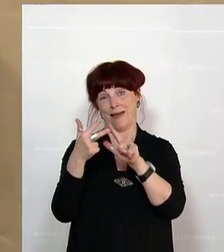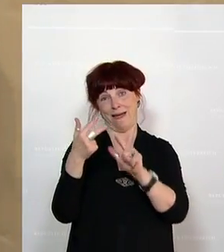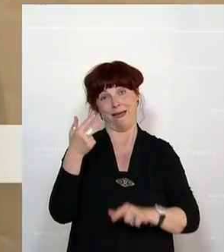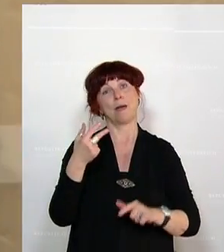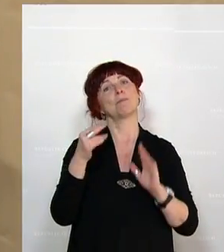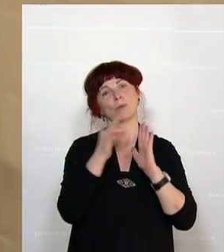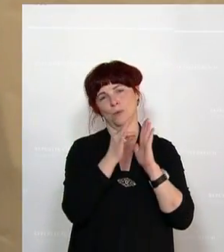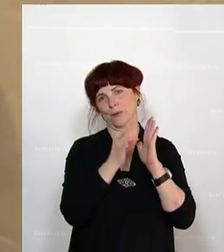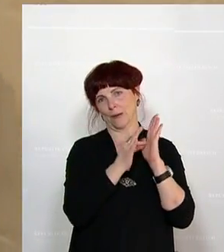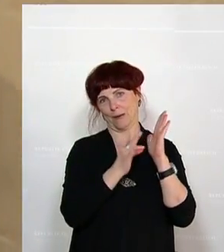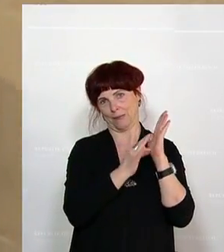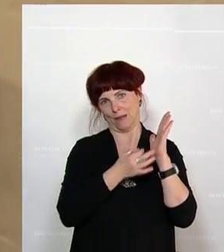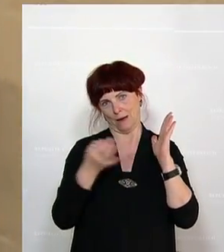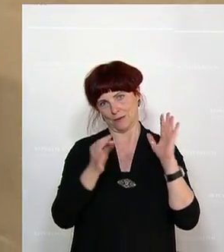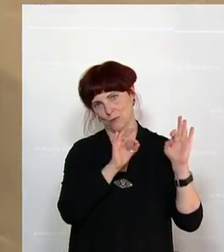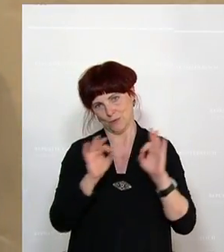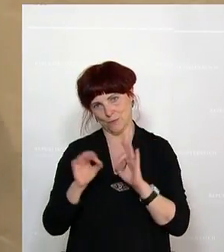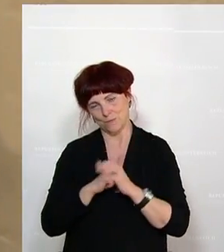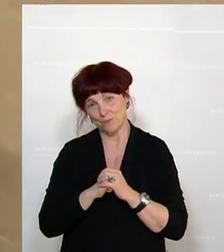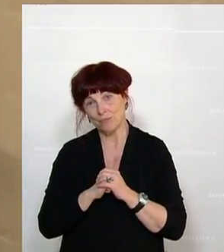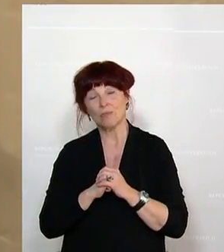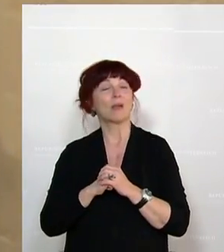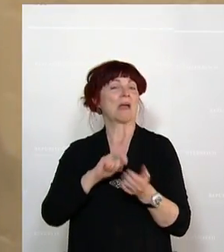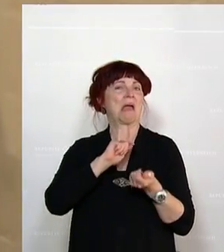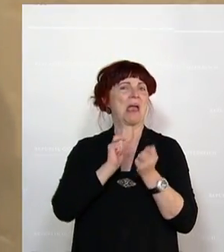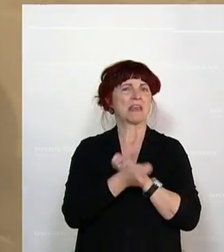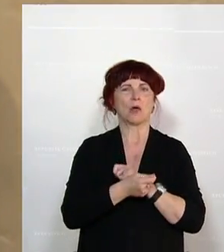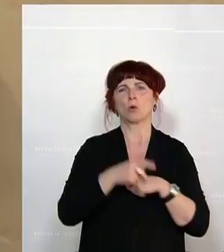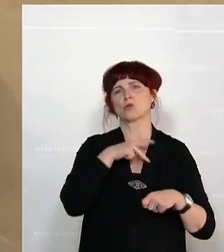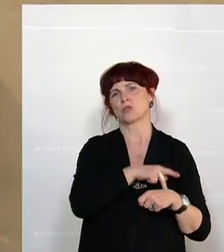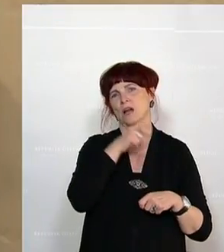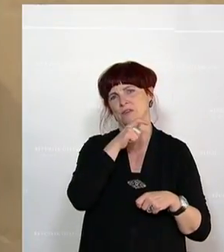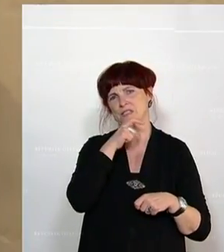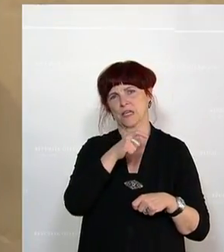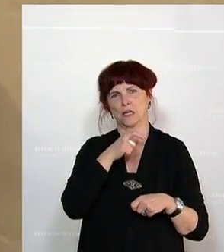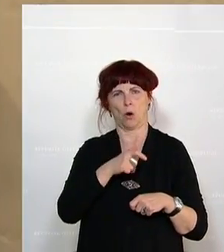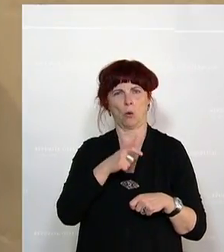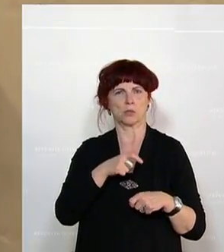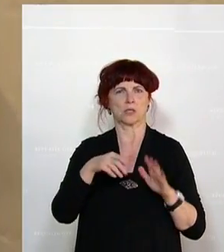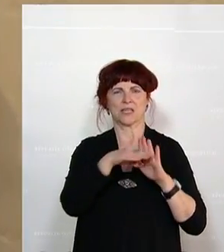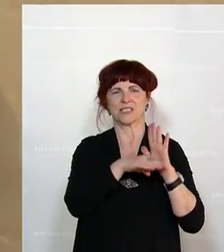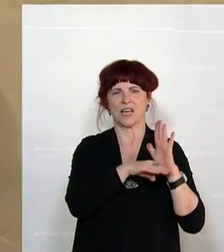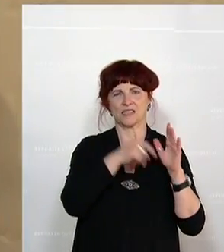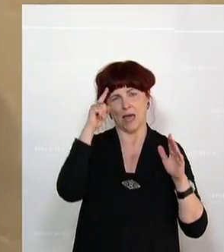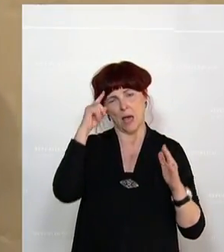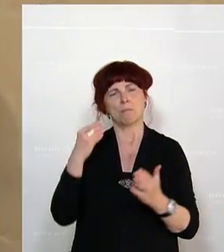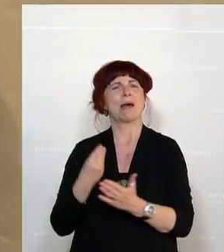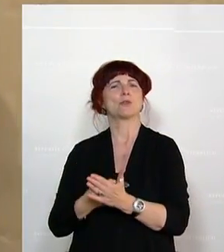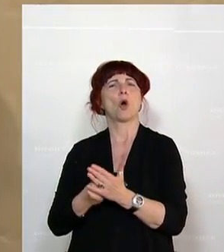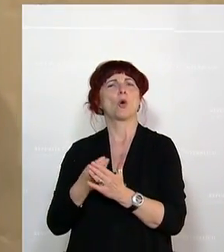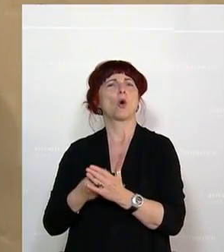Debatte und während die Änderungen in den Sozialversicherungsgesetzen, wo es nur um einen Kostenersatz für das Ausstellen von elektronischen